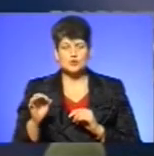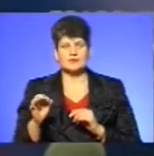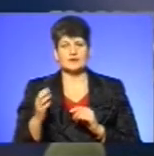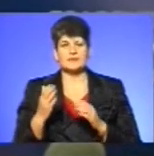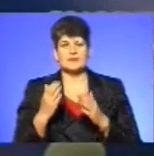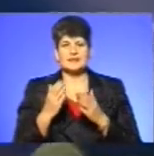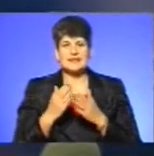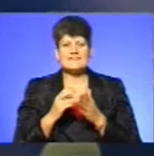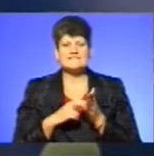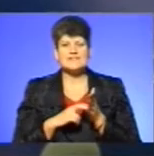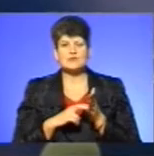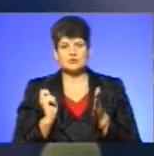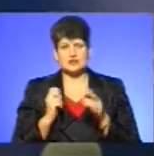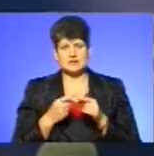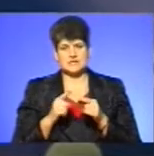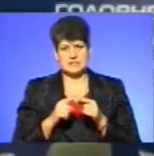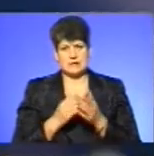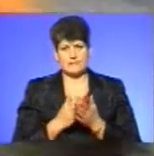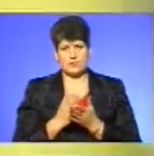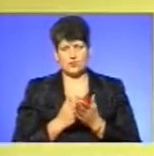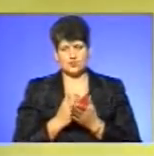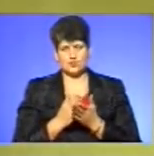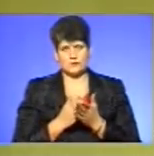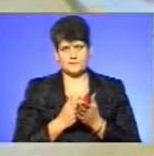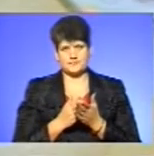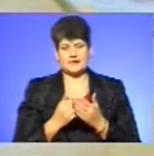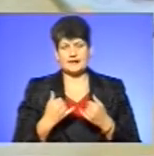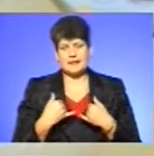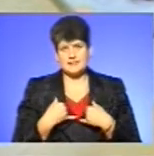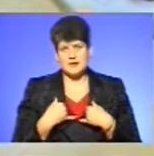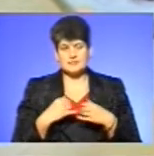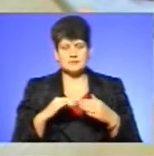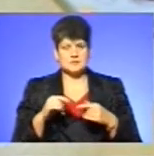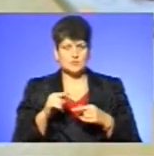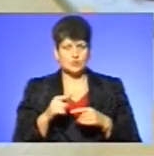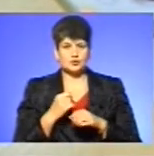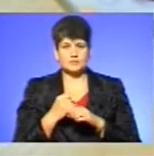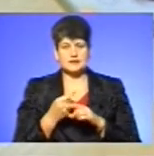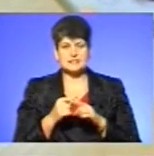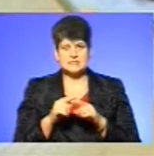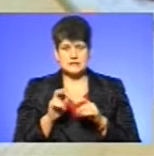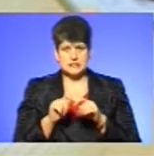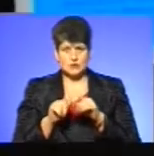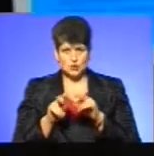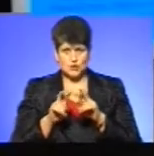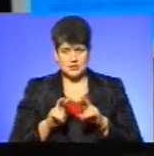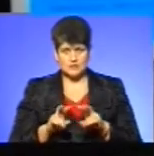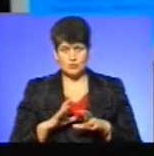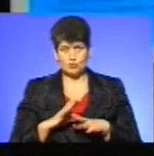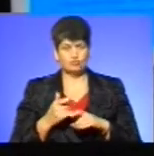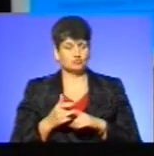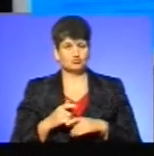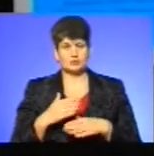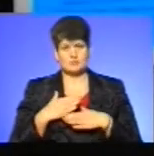які відключилися від цієї послуги. І для нас, після того, як ми зробили ці дослідження, було дуже